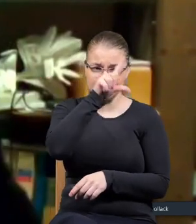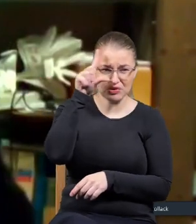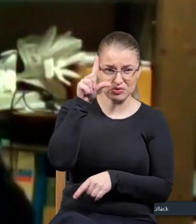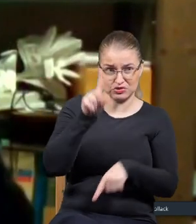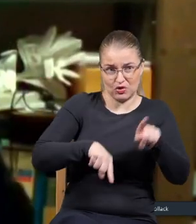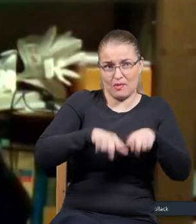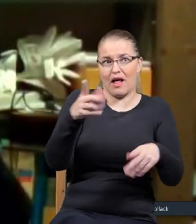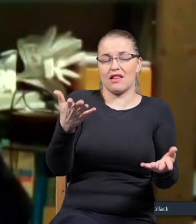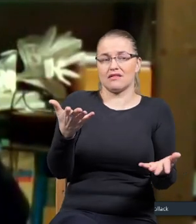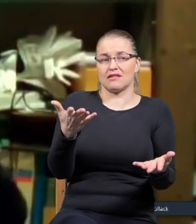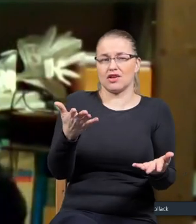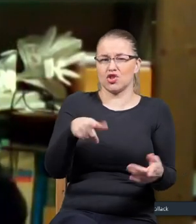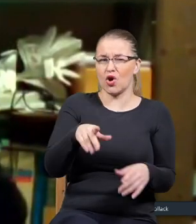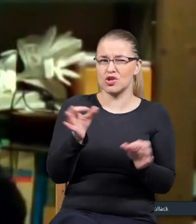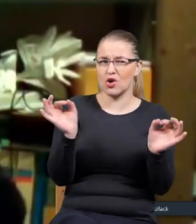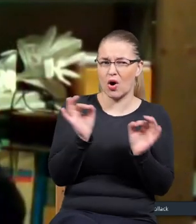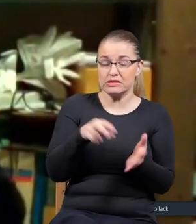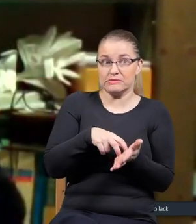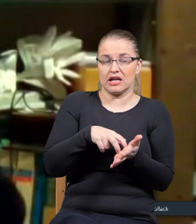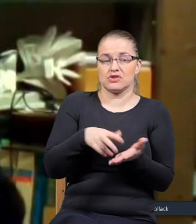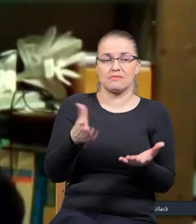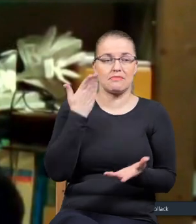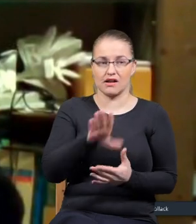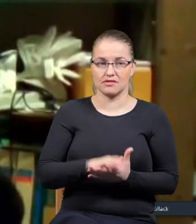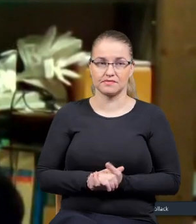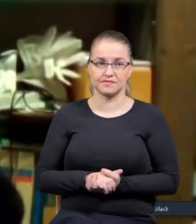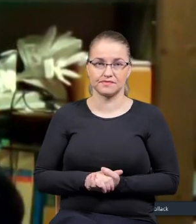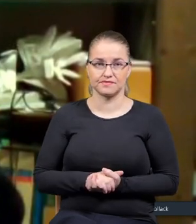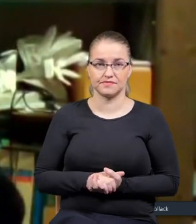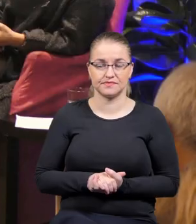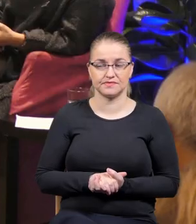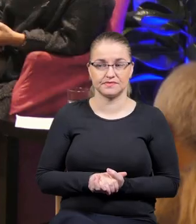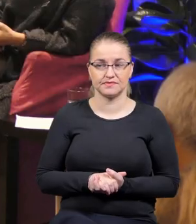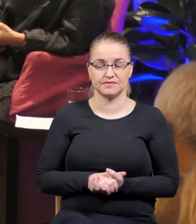normalni. I to jest przerażające dla mnie. To jest przerażające.